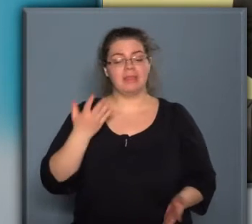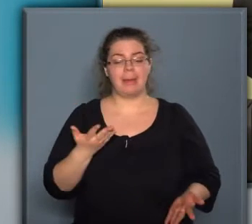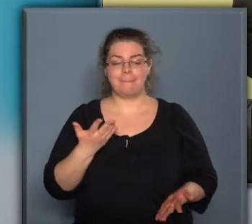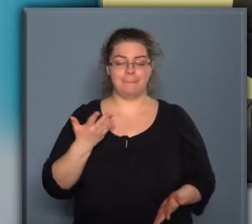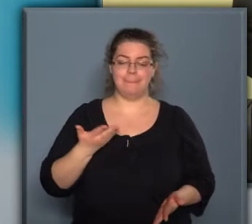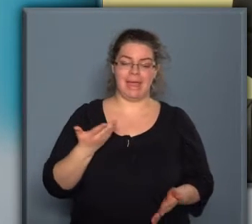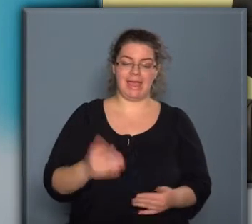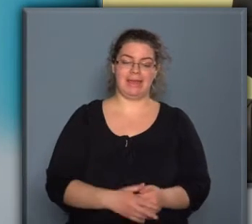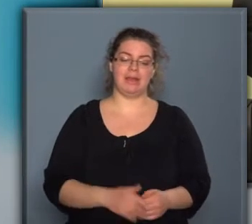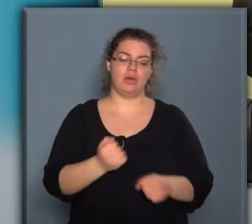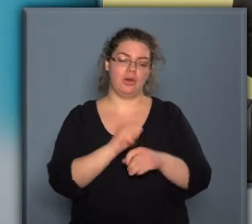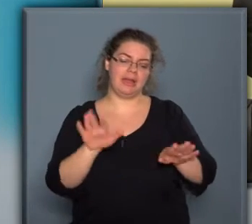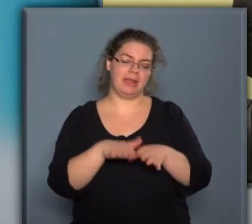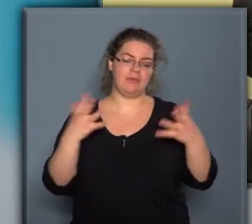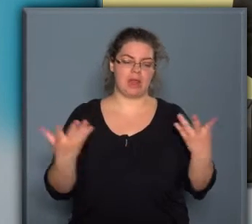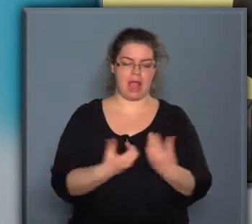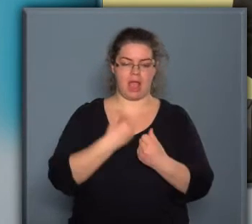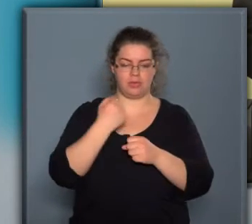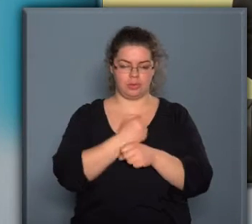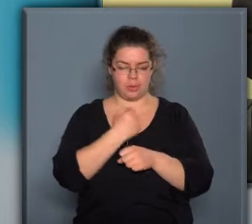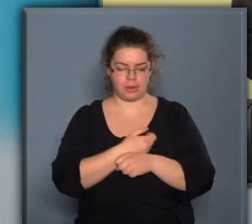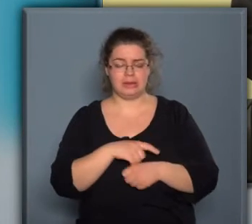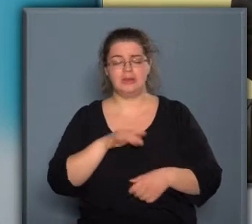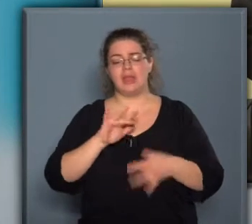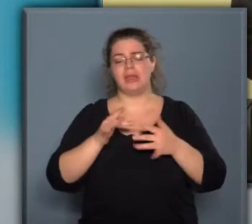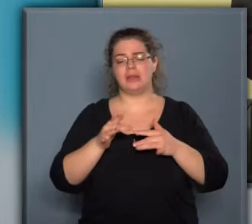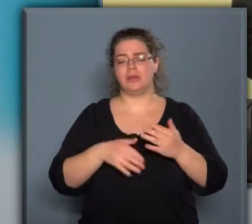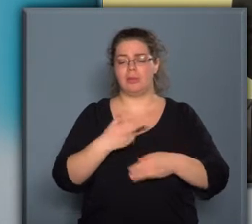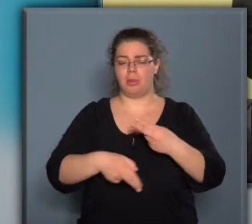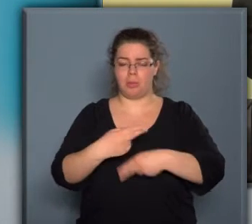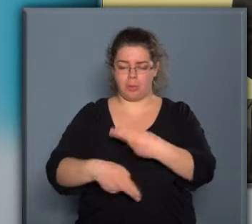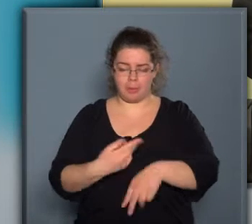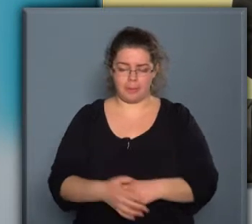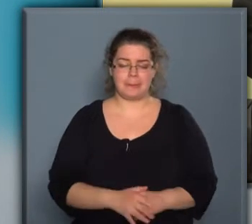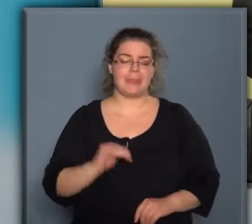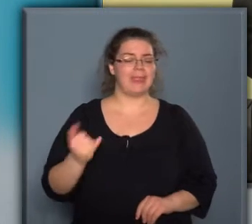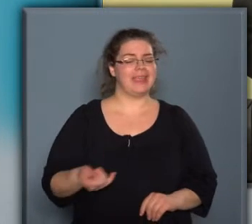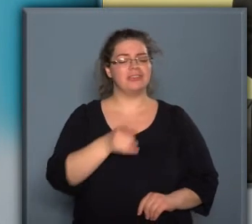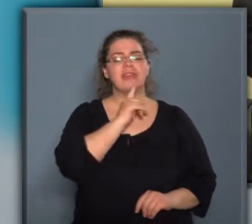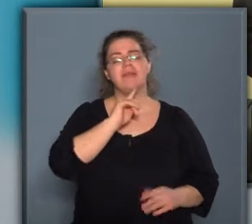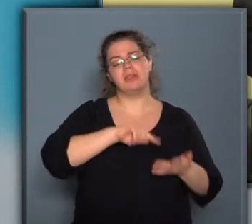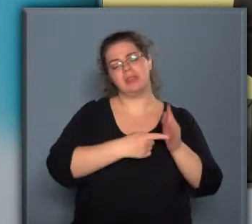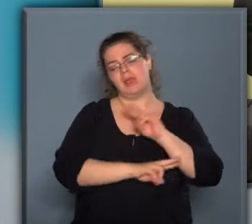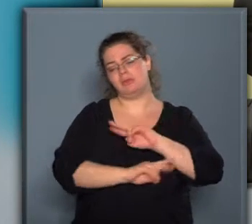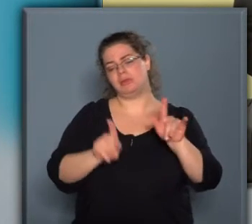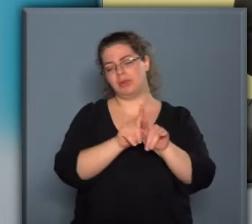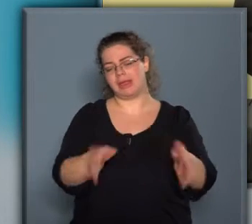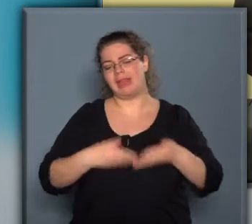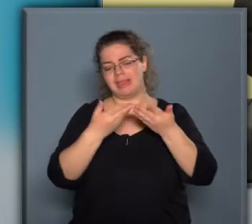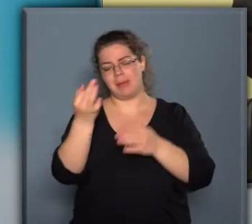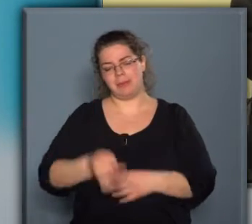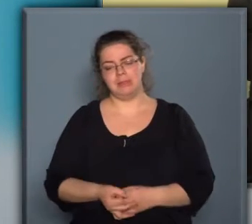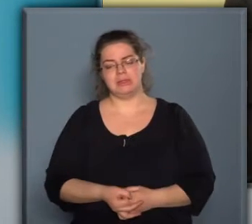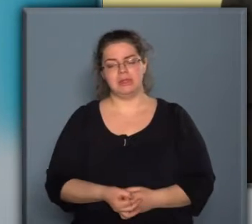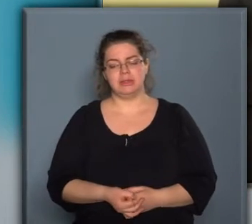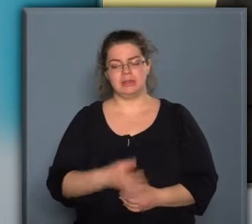kollégáival együtt dolgozik, és a hétköznapok rohannak egymás után, és nagyon kevésszer van olyan kegyelmi pillanat,